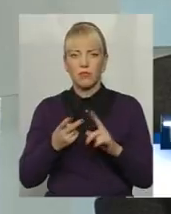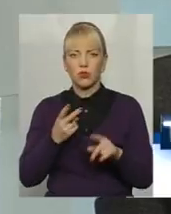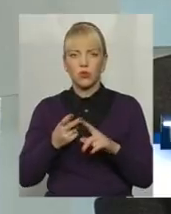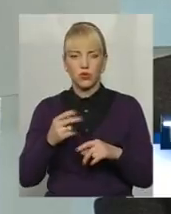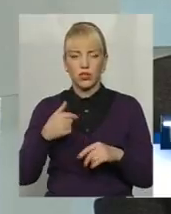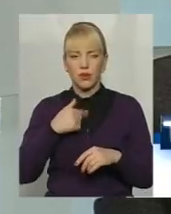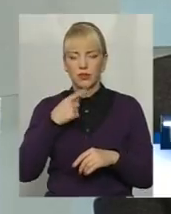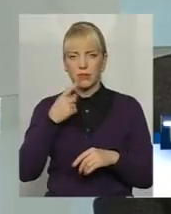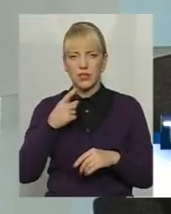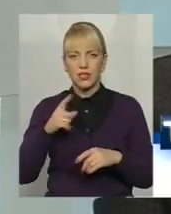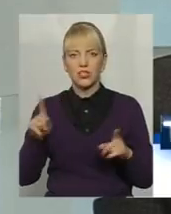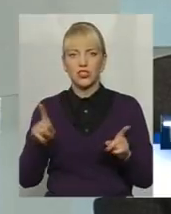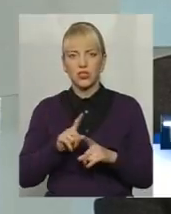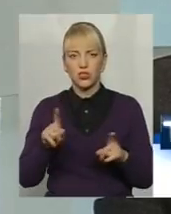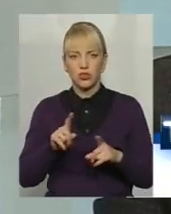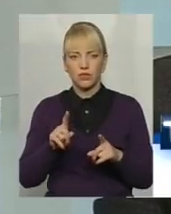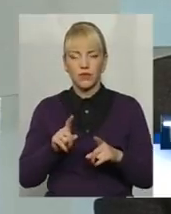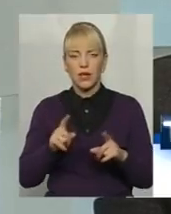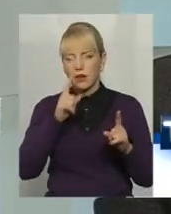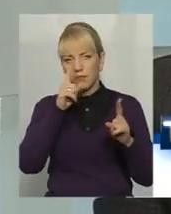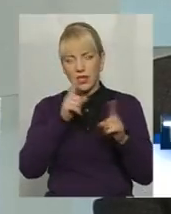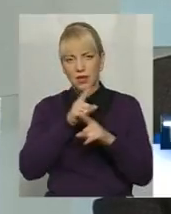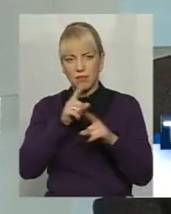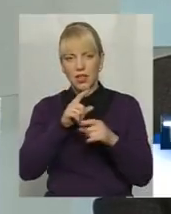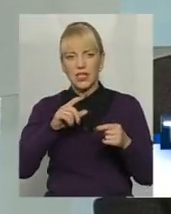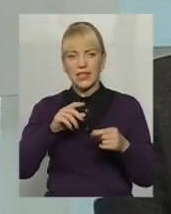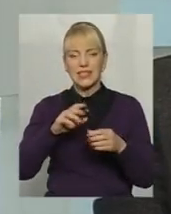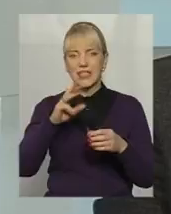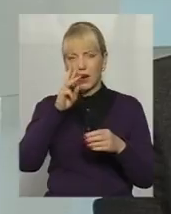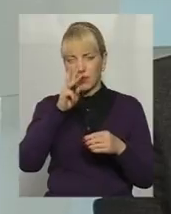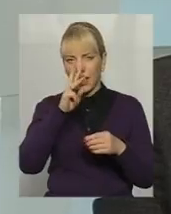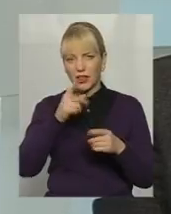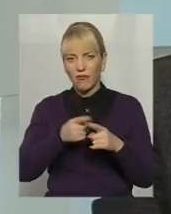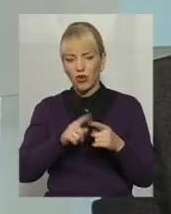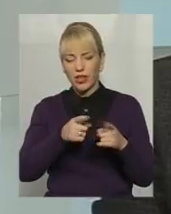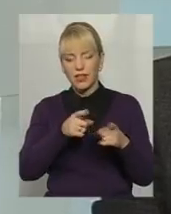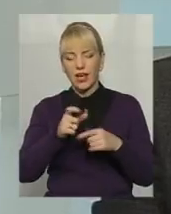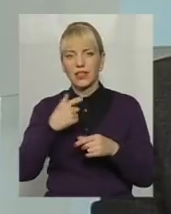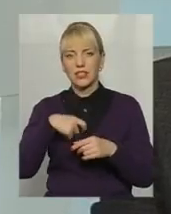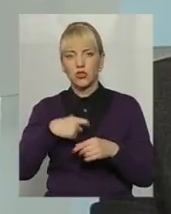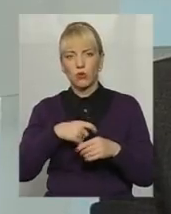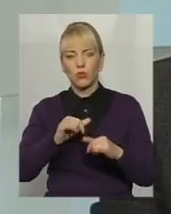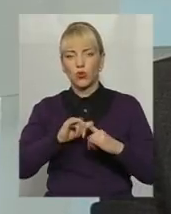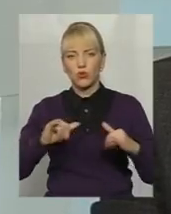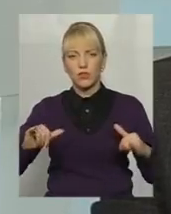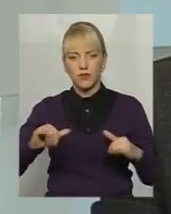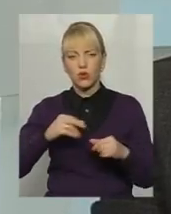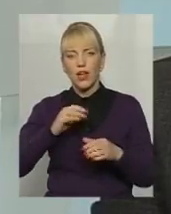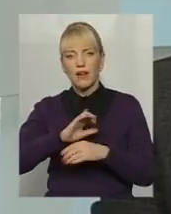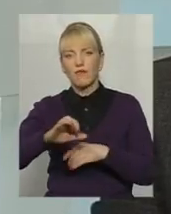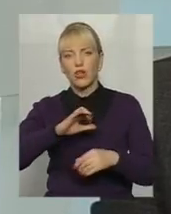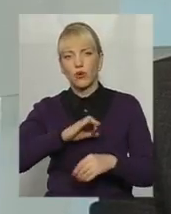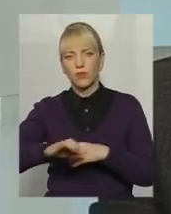хотів би ще зазначити, що мінімальна і в цілому зарплата вона тягне за собою розвиток виробництва і